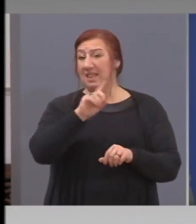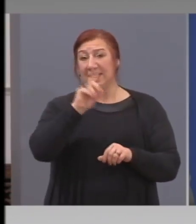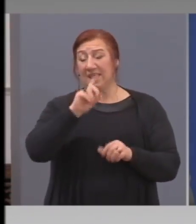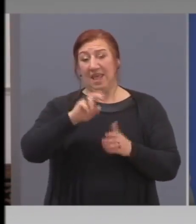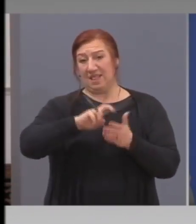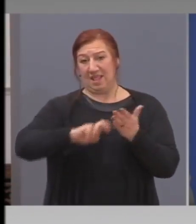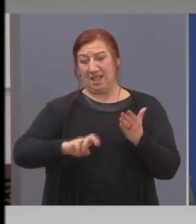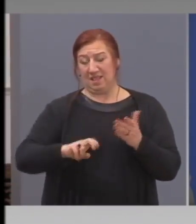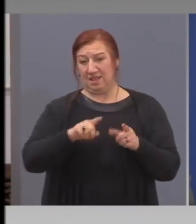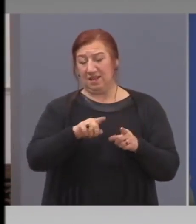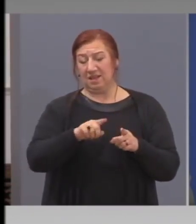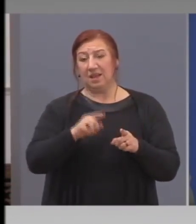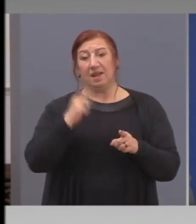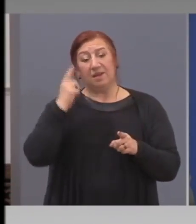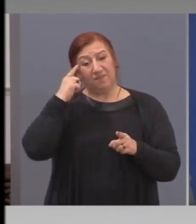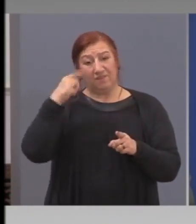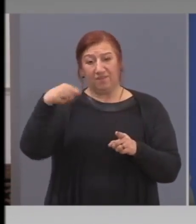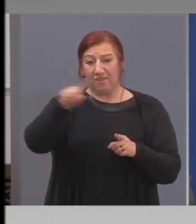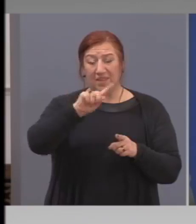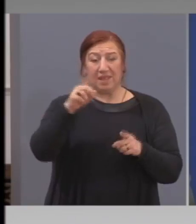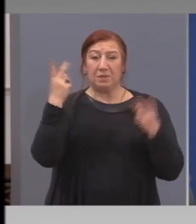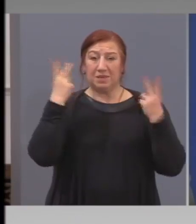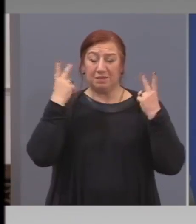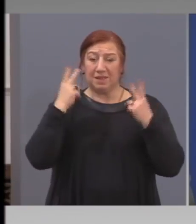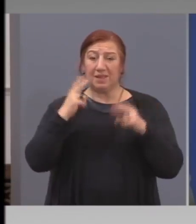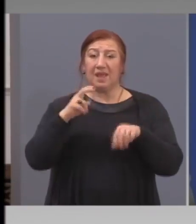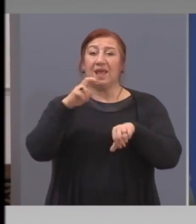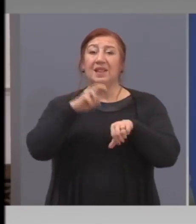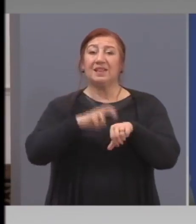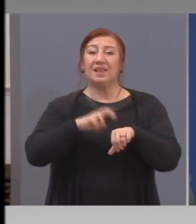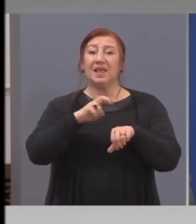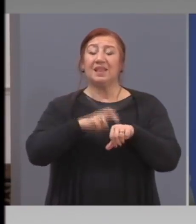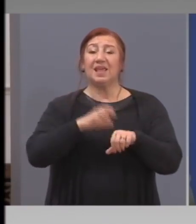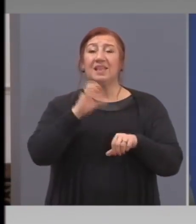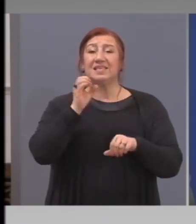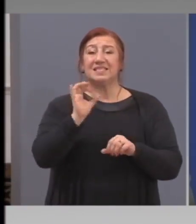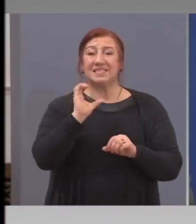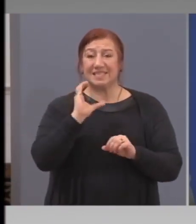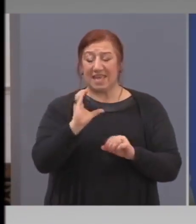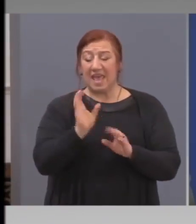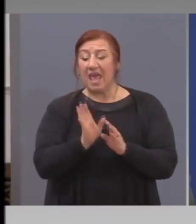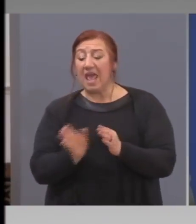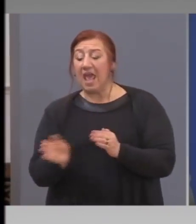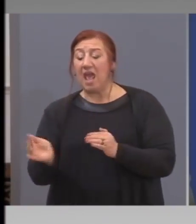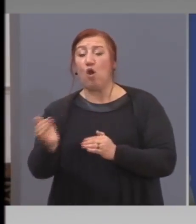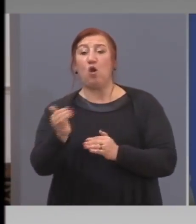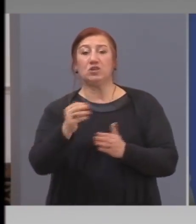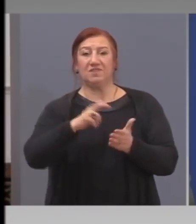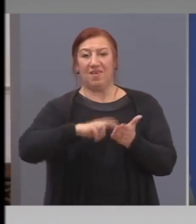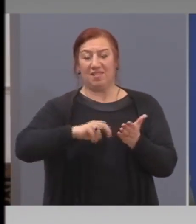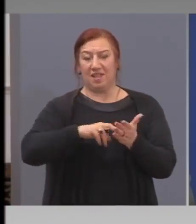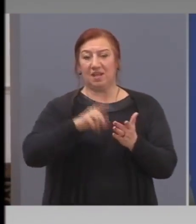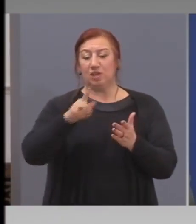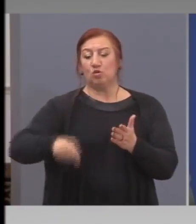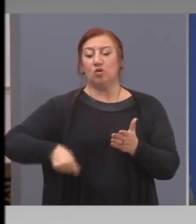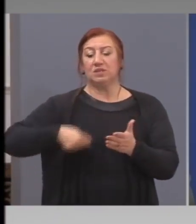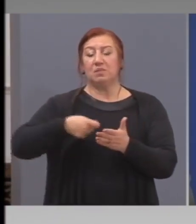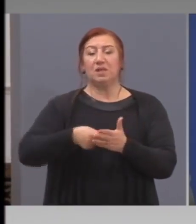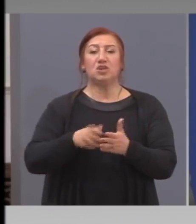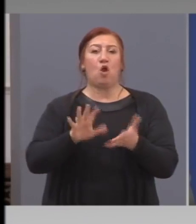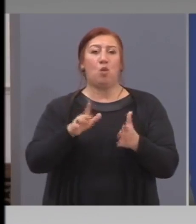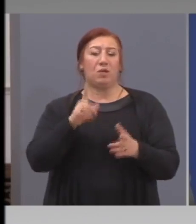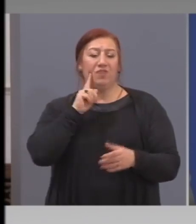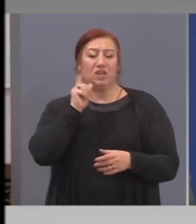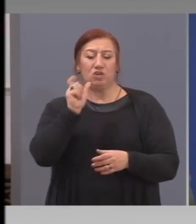Няма да ме разберете какво ще кажа, но ДДСМ е крайен прехвърляем косвен данък. Той се плаща от обикновените граждани, когато си купят